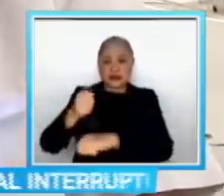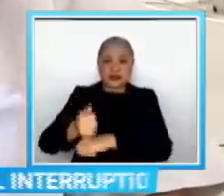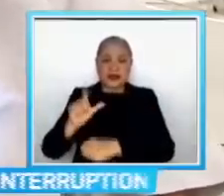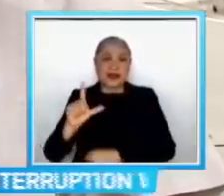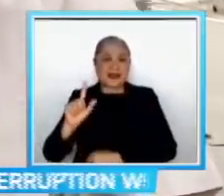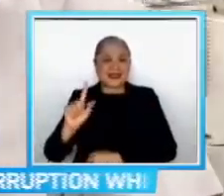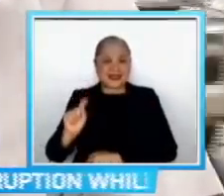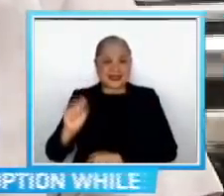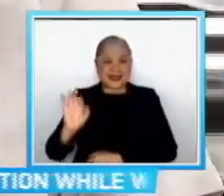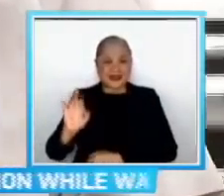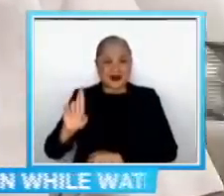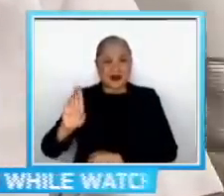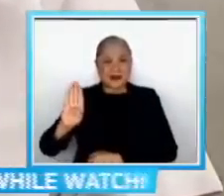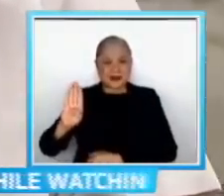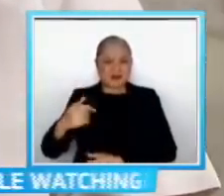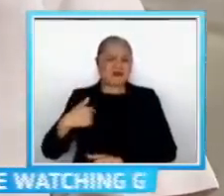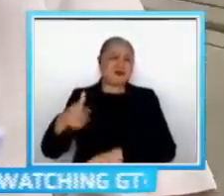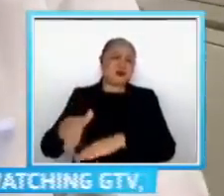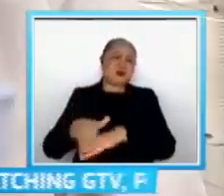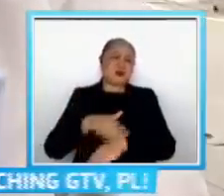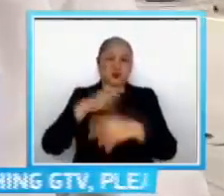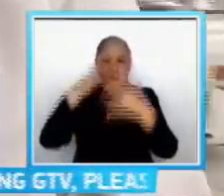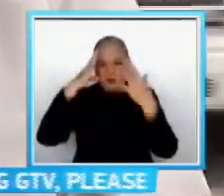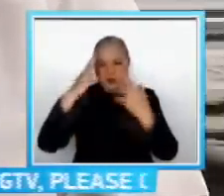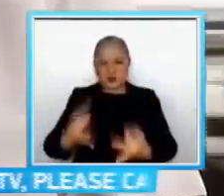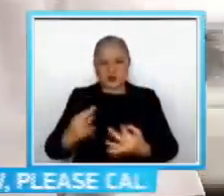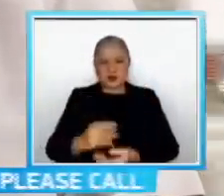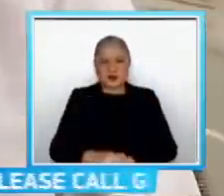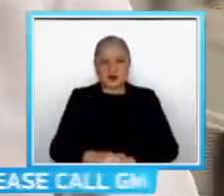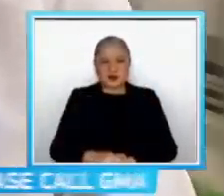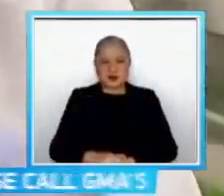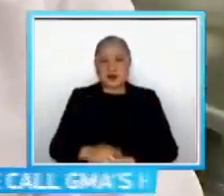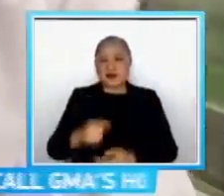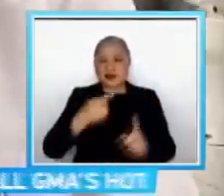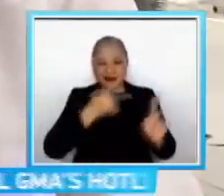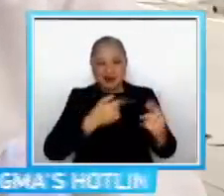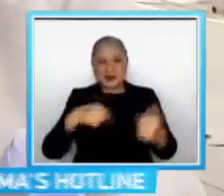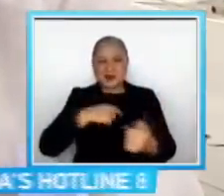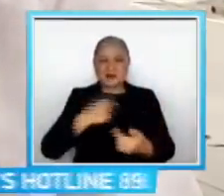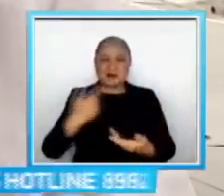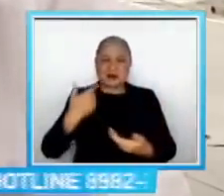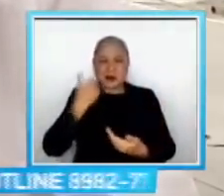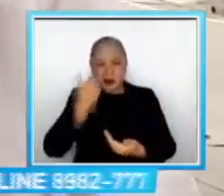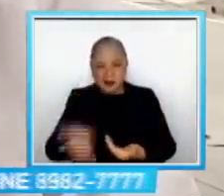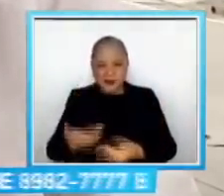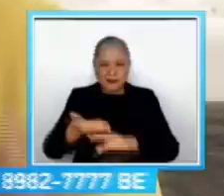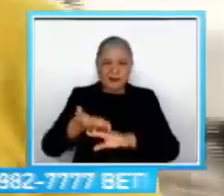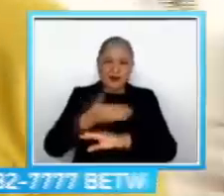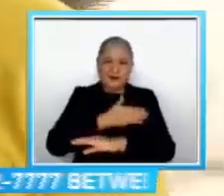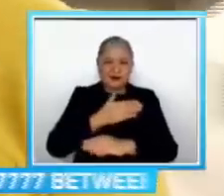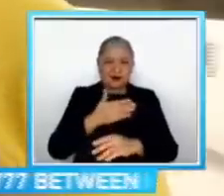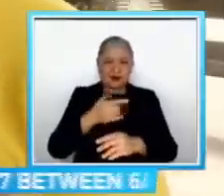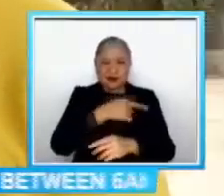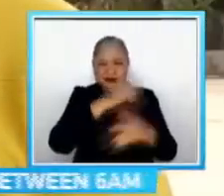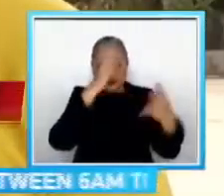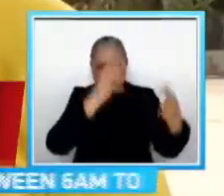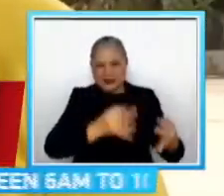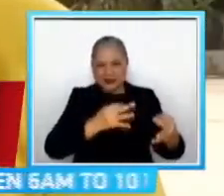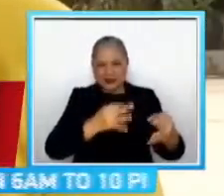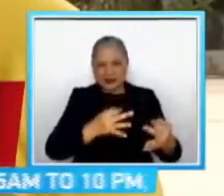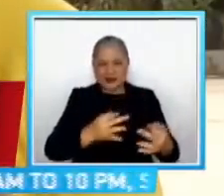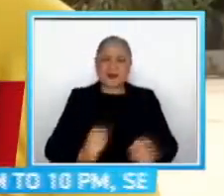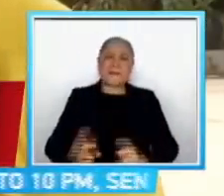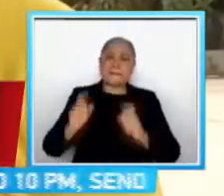Ay napakabagal mag-desisyon Ay gusto niya yata kami na mamatay na muna bago siya mag-desisyon Immediate action ang